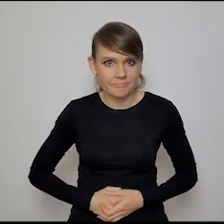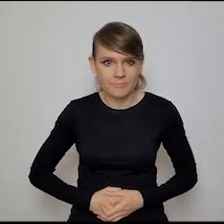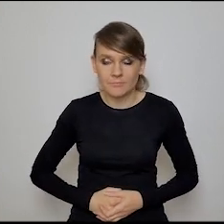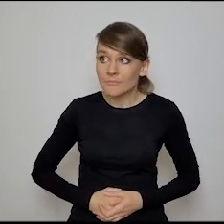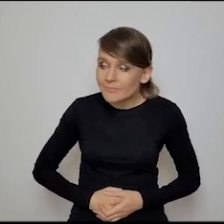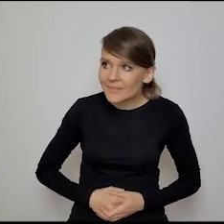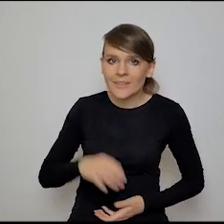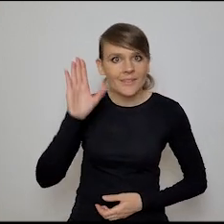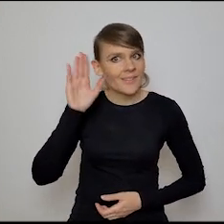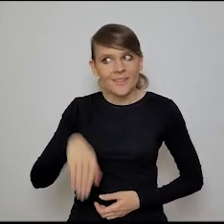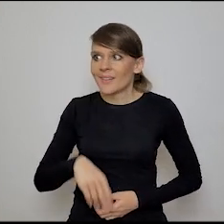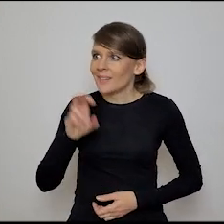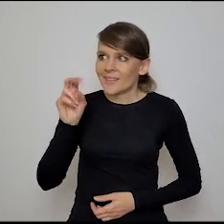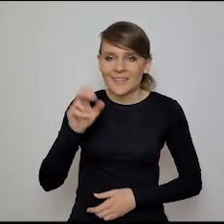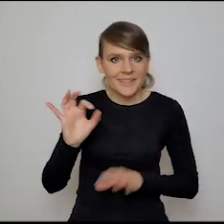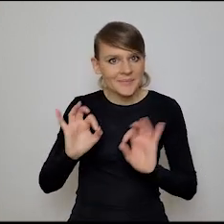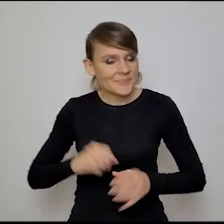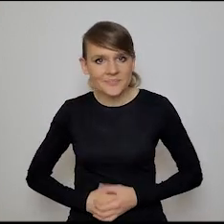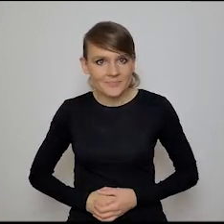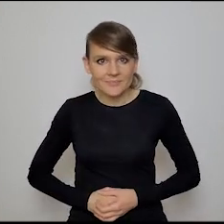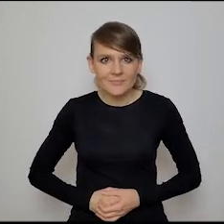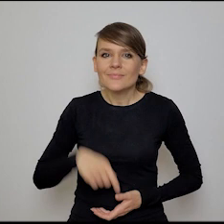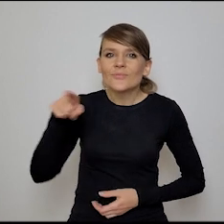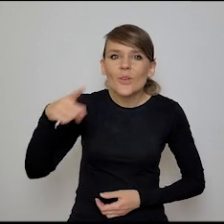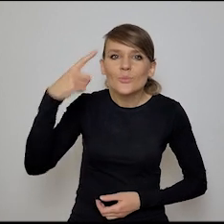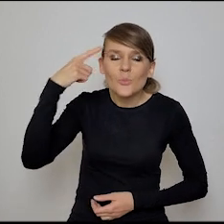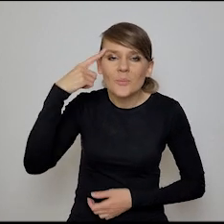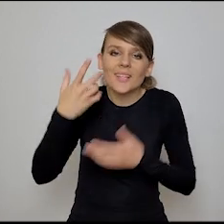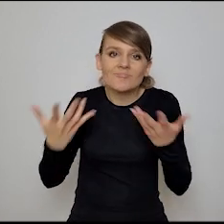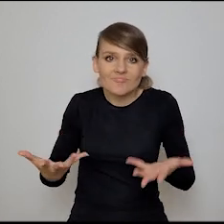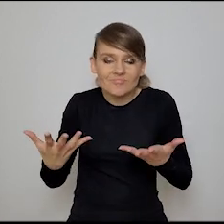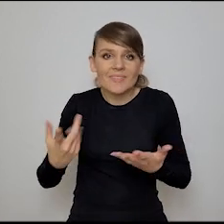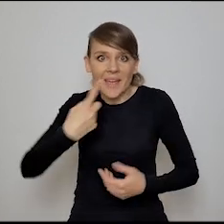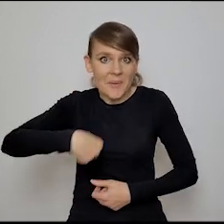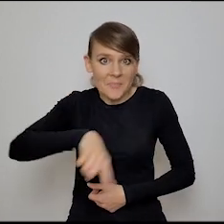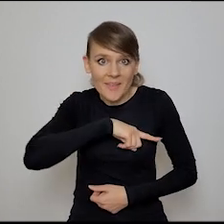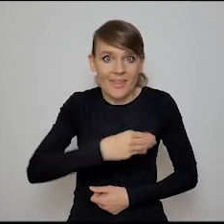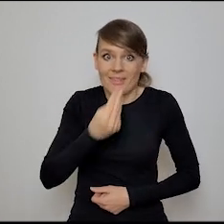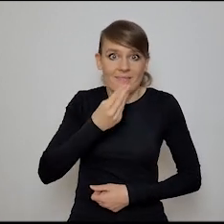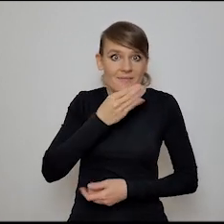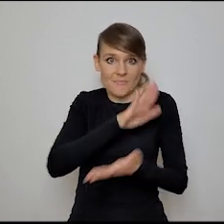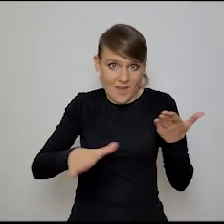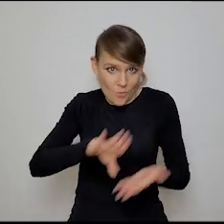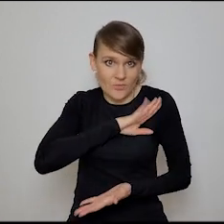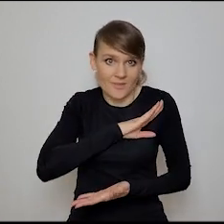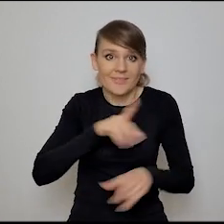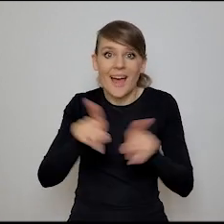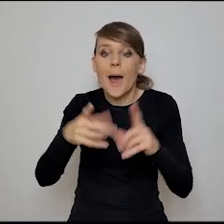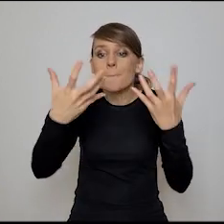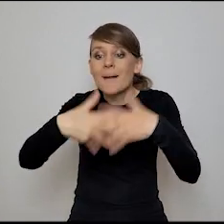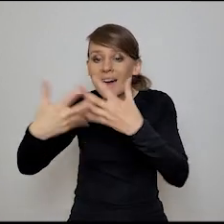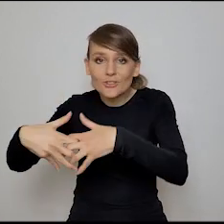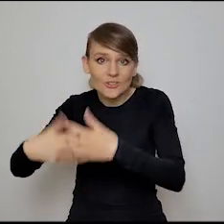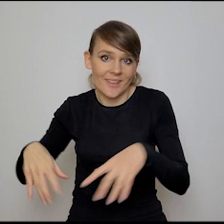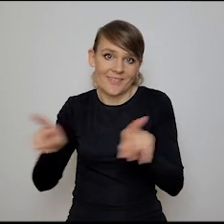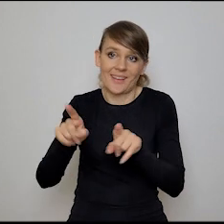O matko, tak, tak, tak, tak. No to to wiesz, no to to przypomina nam, że tak jak my bez jedzenia zemrzemy, tak i nasze maszyny